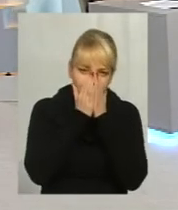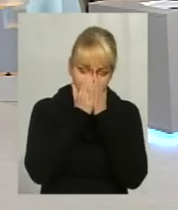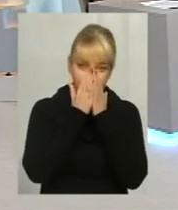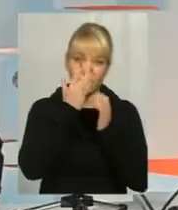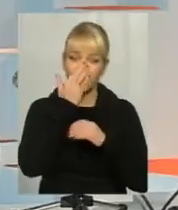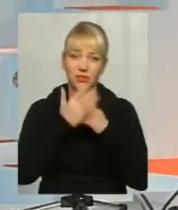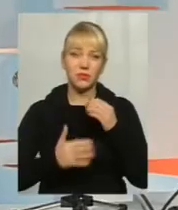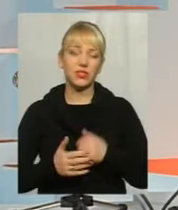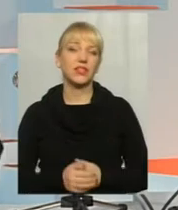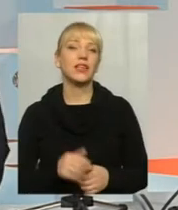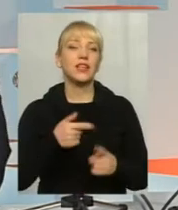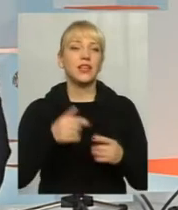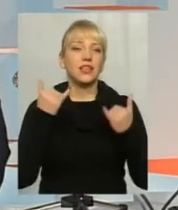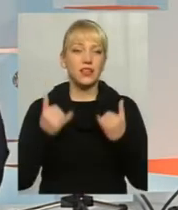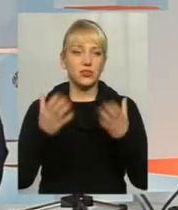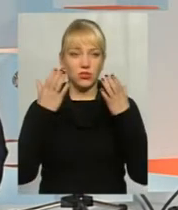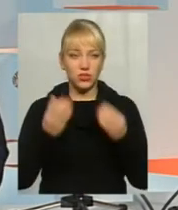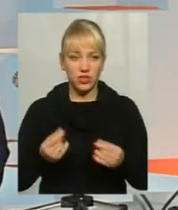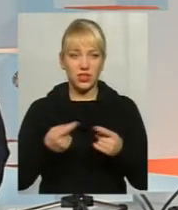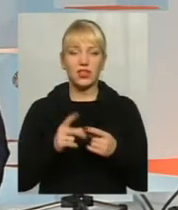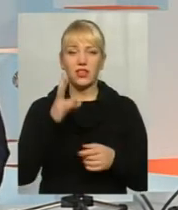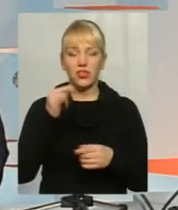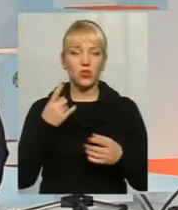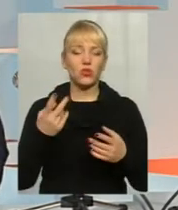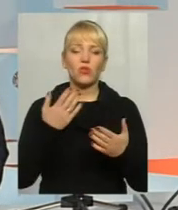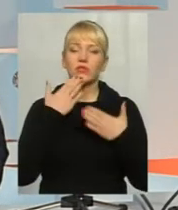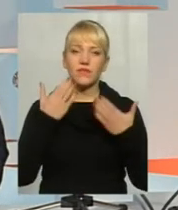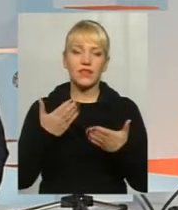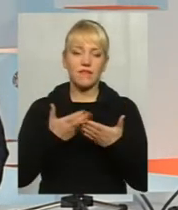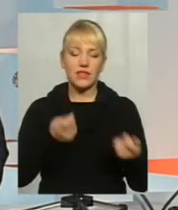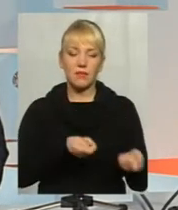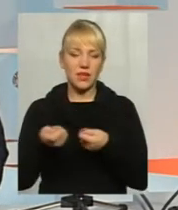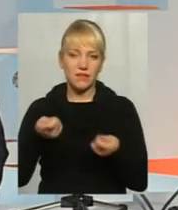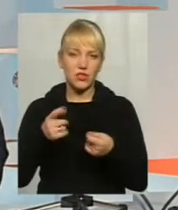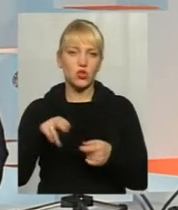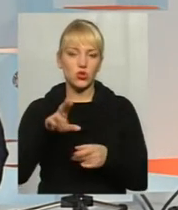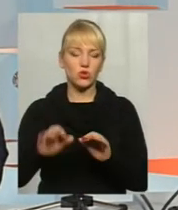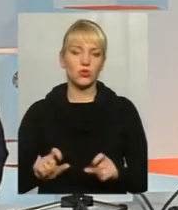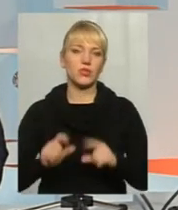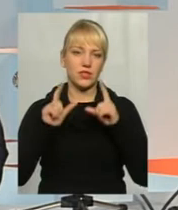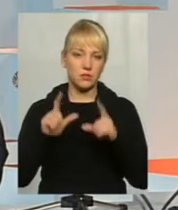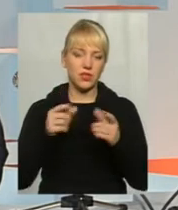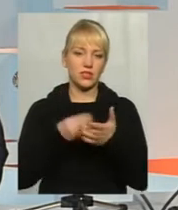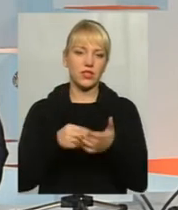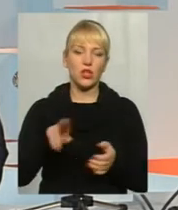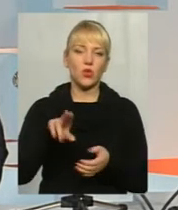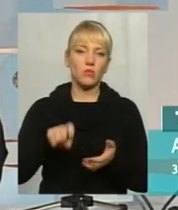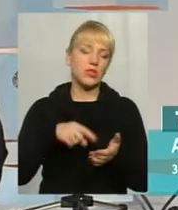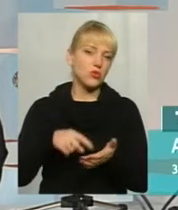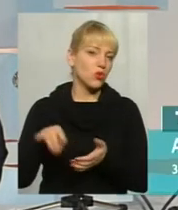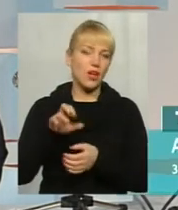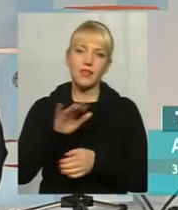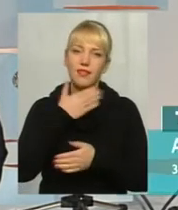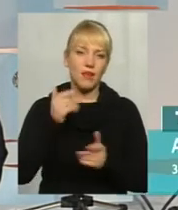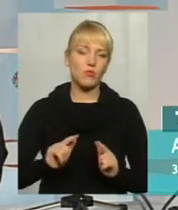жодного офіційного звернення від перевізника щодо збільшення ціни на проїзд до міської ради не поступало.